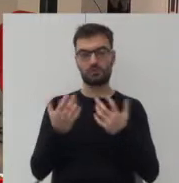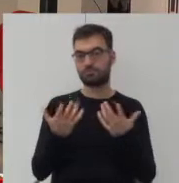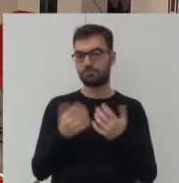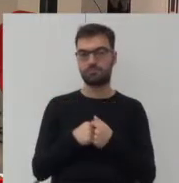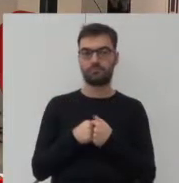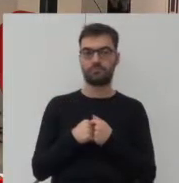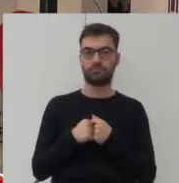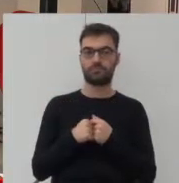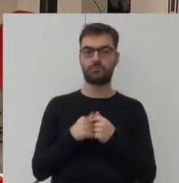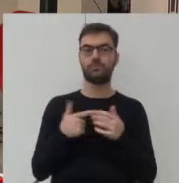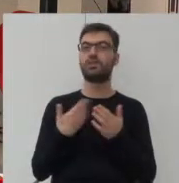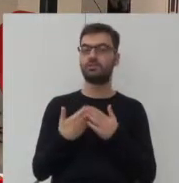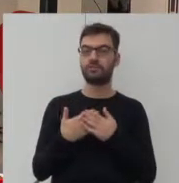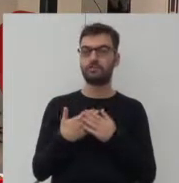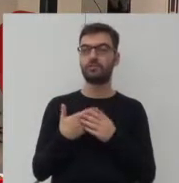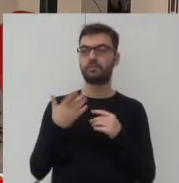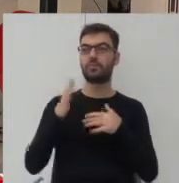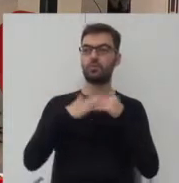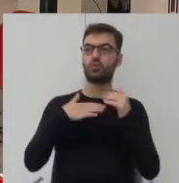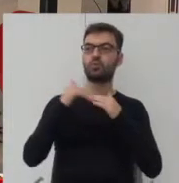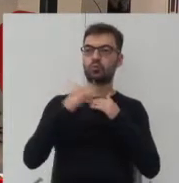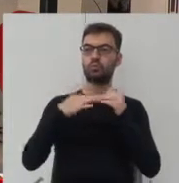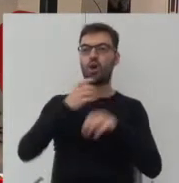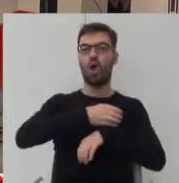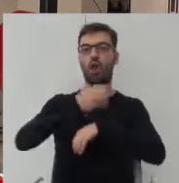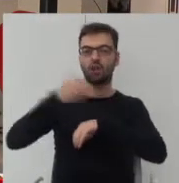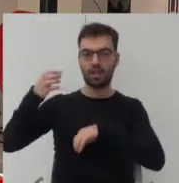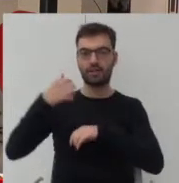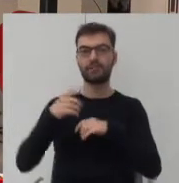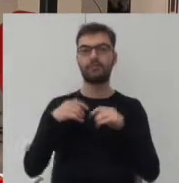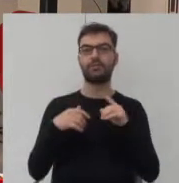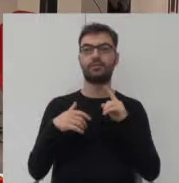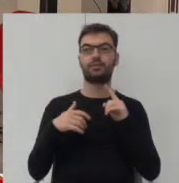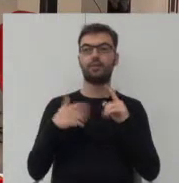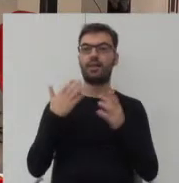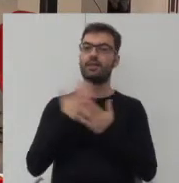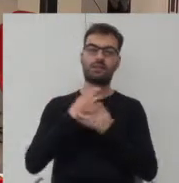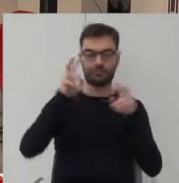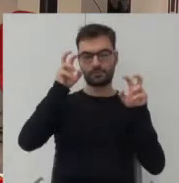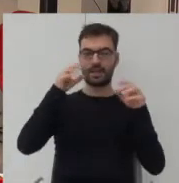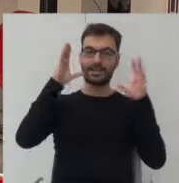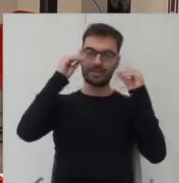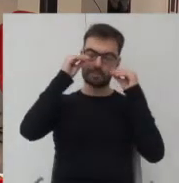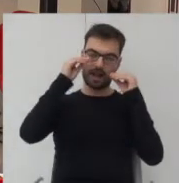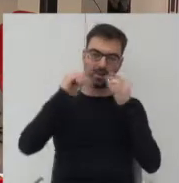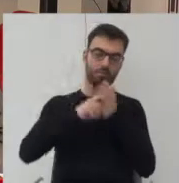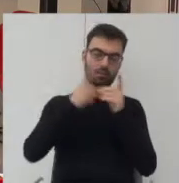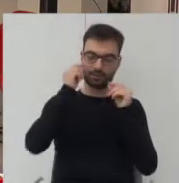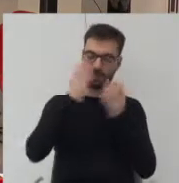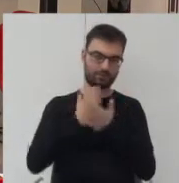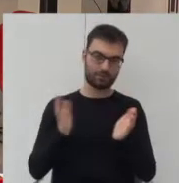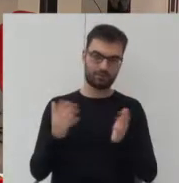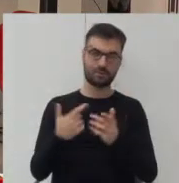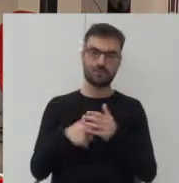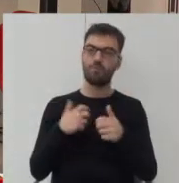który spowodowany zbudowaniem osiedli mieszkaniowych będącymi jedynymi sypialnymi dla miast. To jakby ten problem